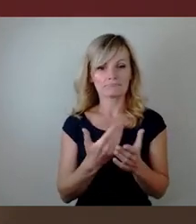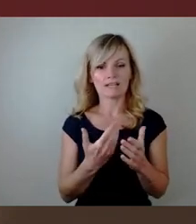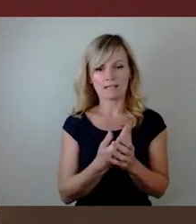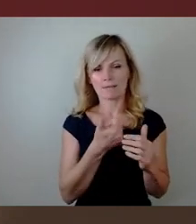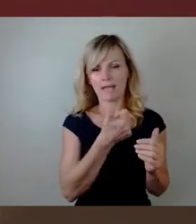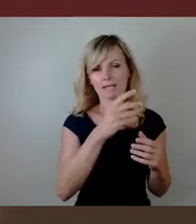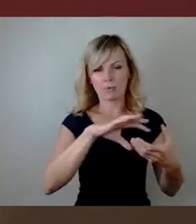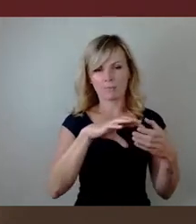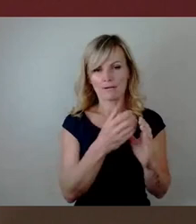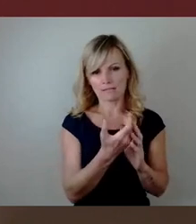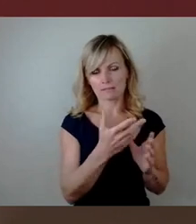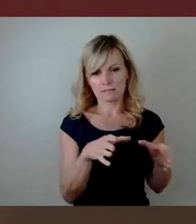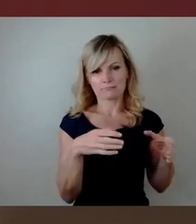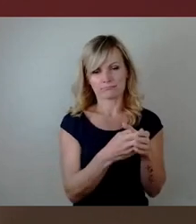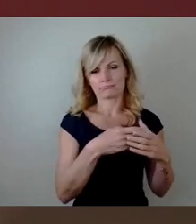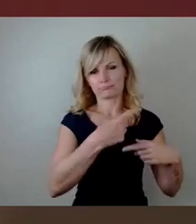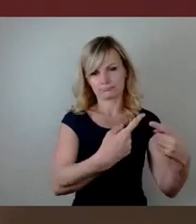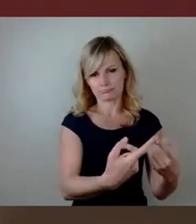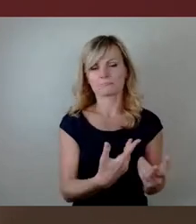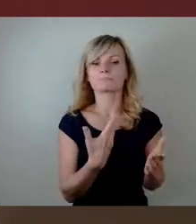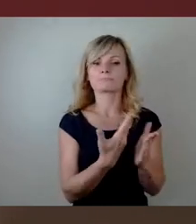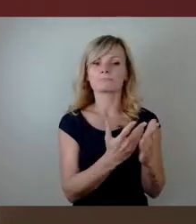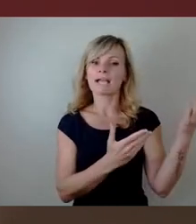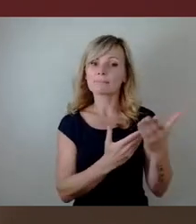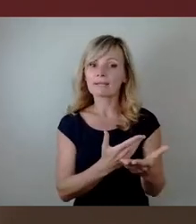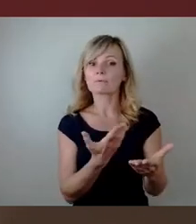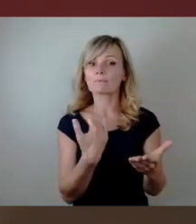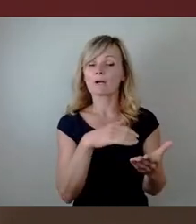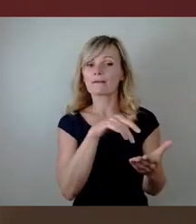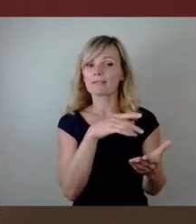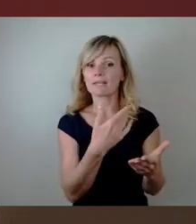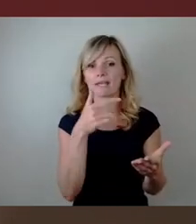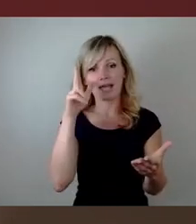und damit bitte ich um Einbringung. Herr Lommel.